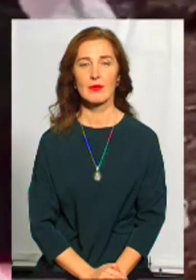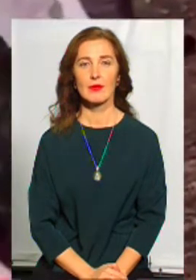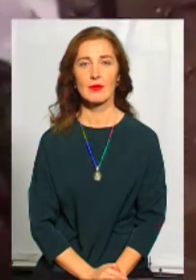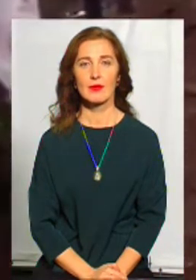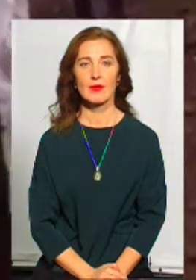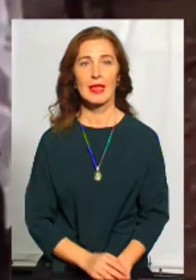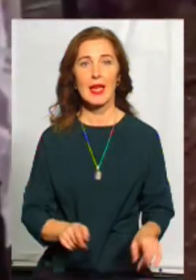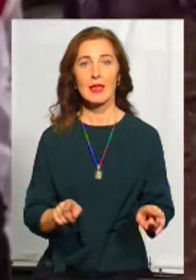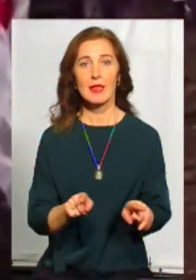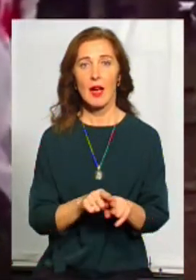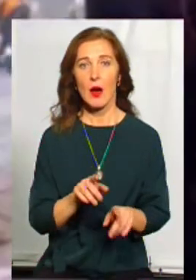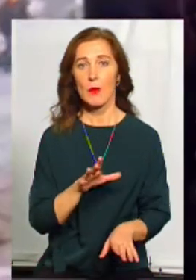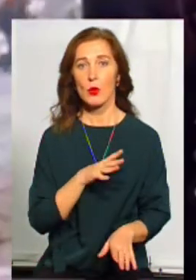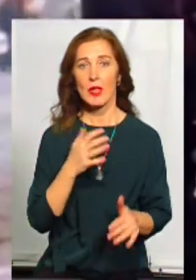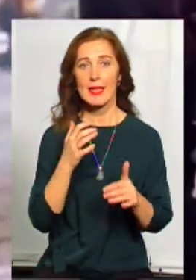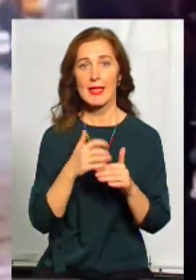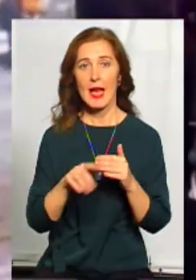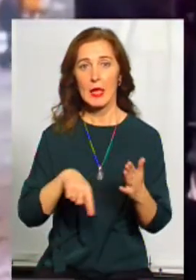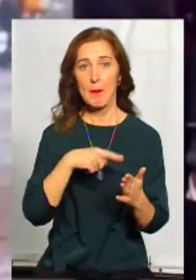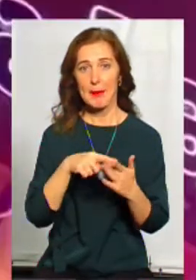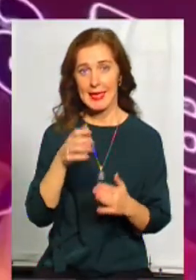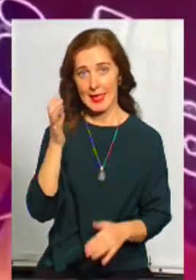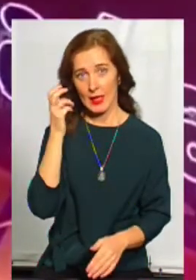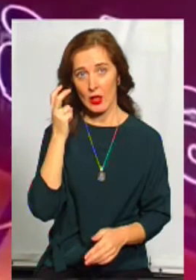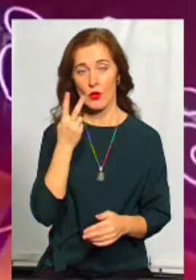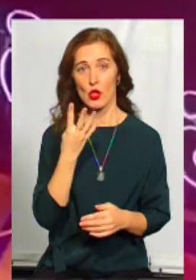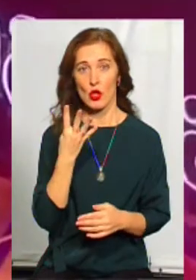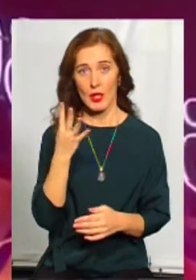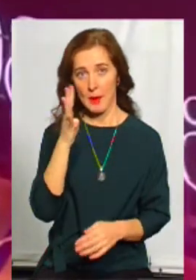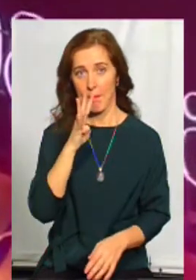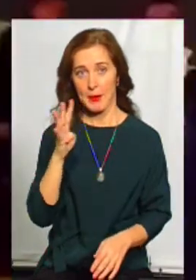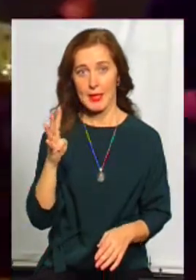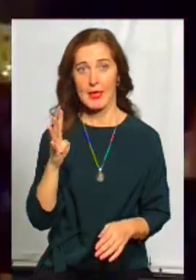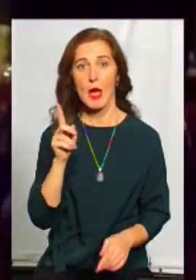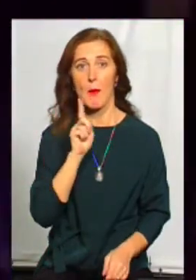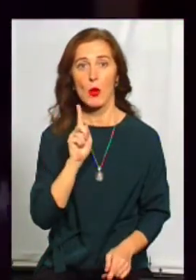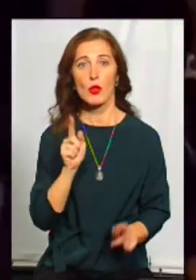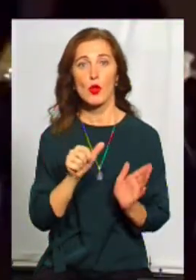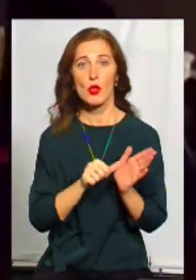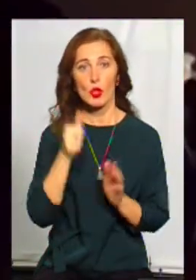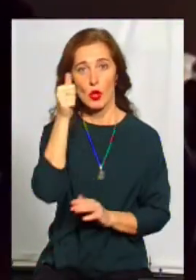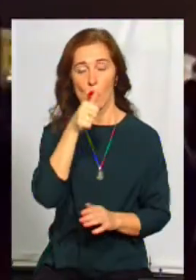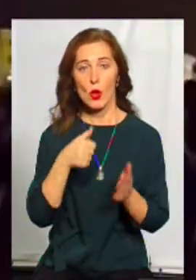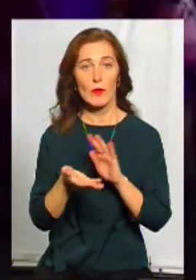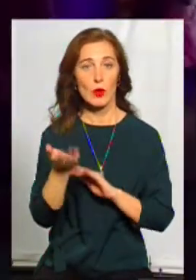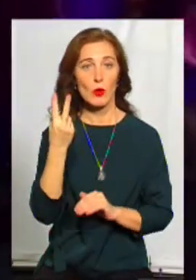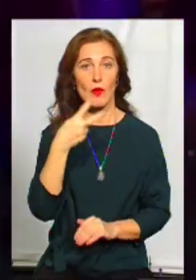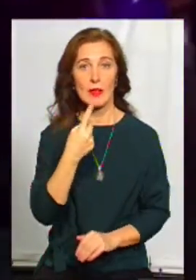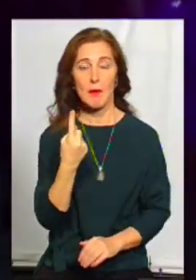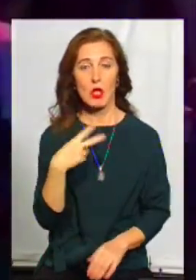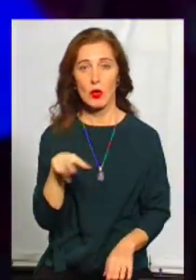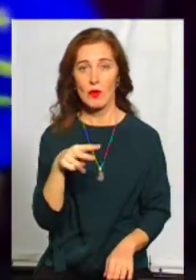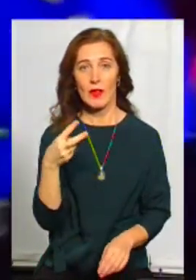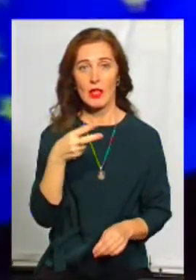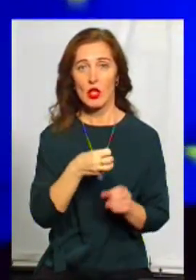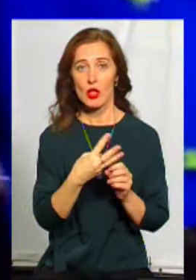Таке буде в середмісті Києва за чотири місяці, а поки що столичний майдан Незалежності шість років тому. 21 листопада 2013